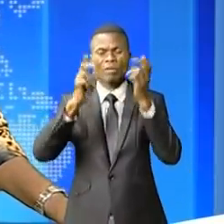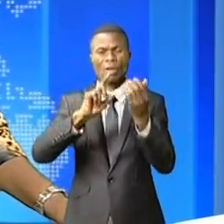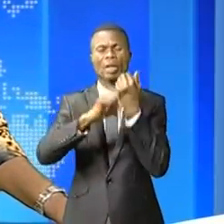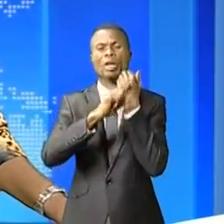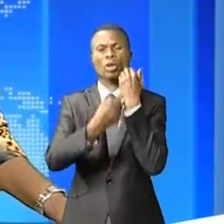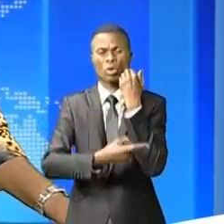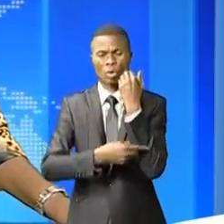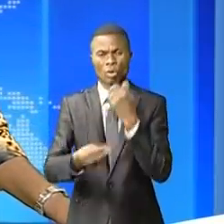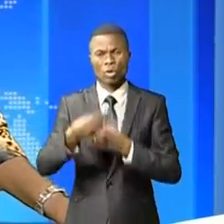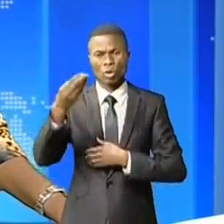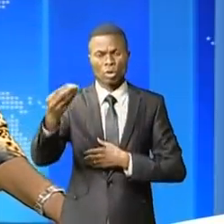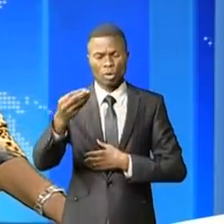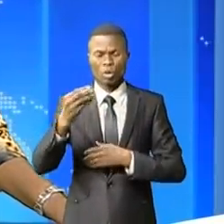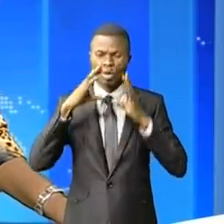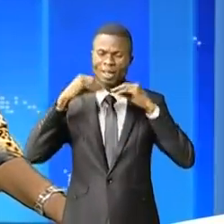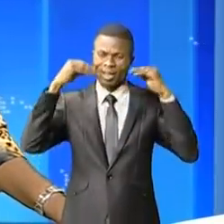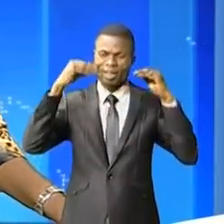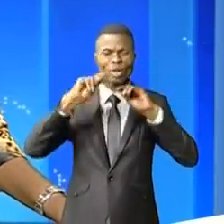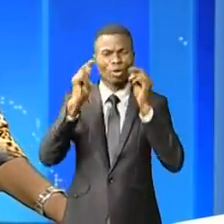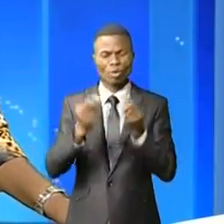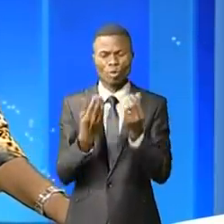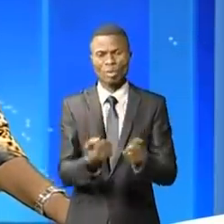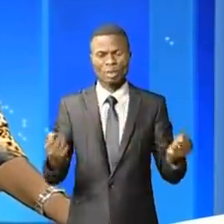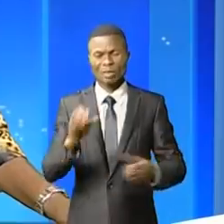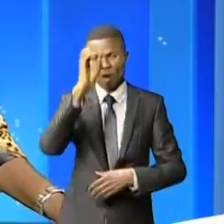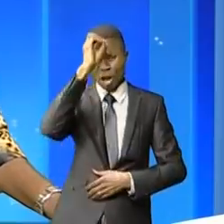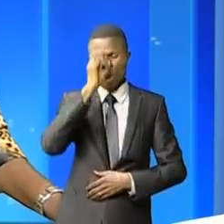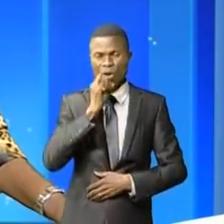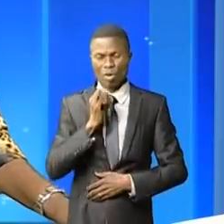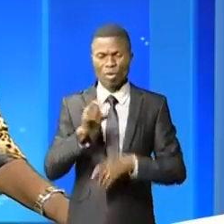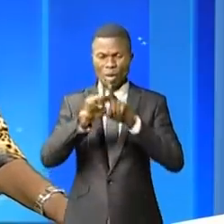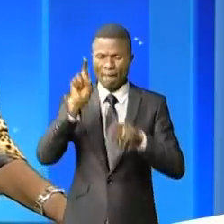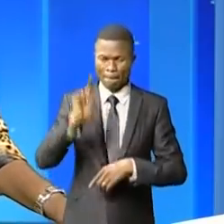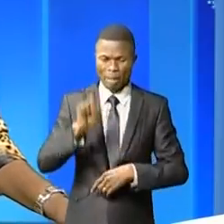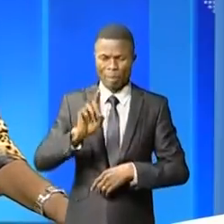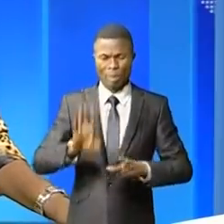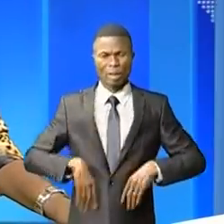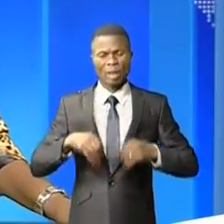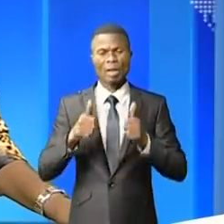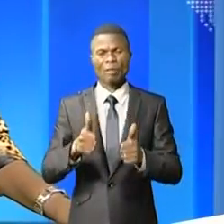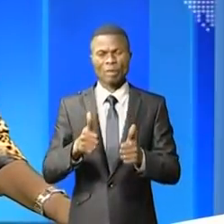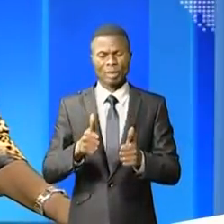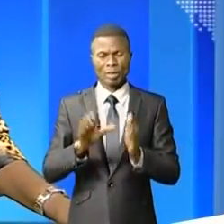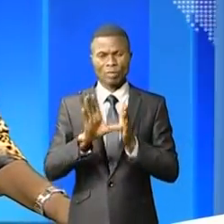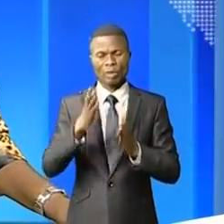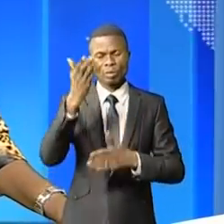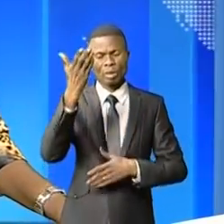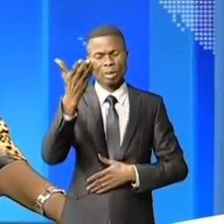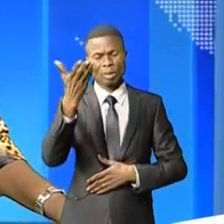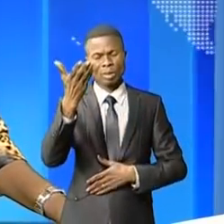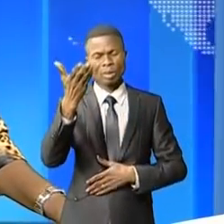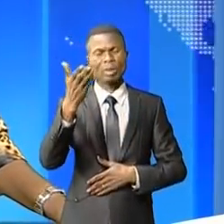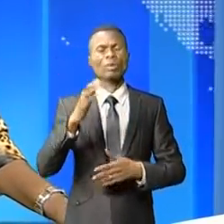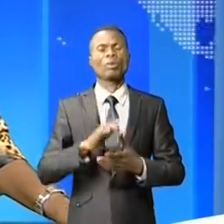Question de redonner du sourire à cette catégorie de personnes qui ont aussi droit à la vie. Reportage de nos confrères de la